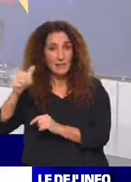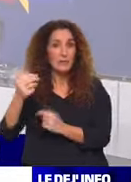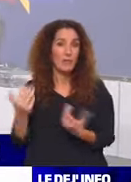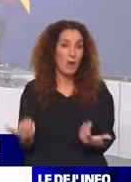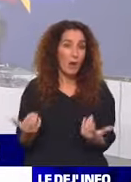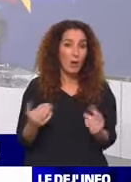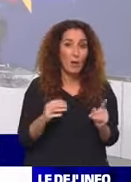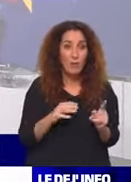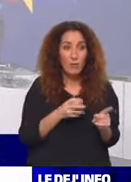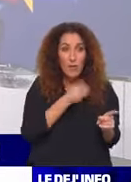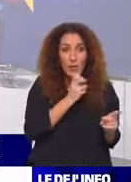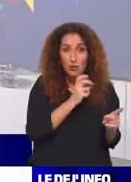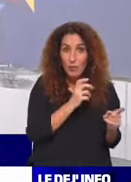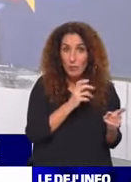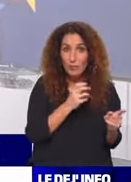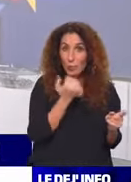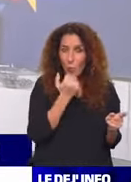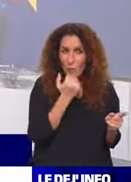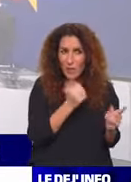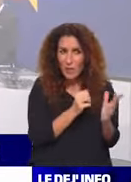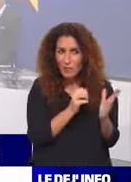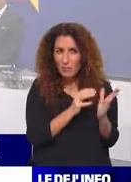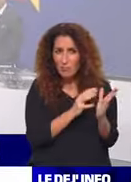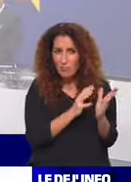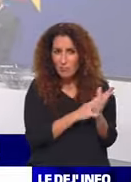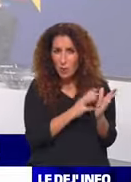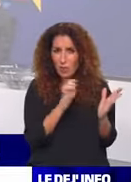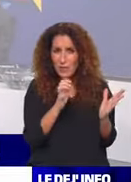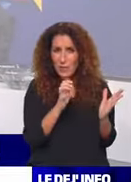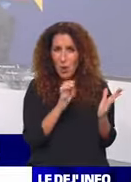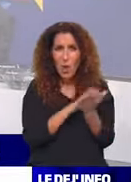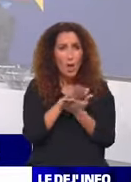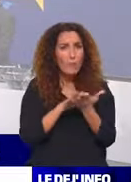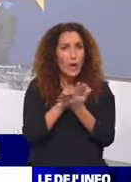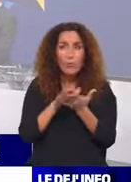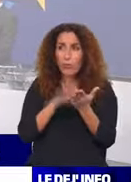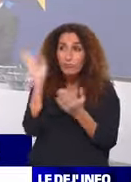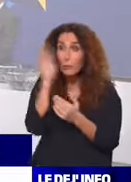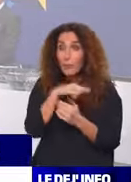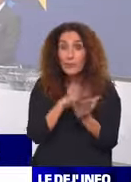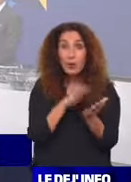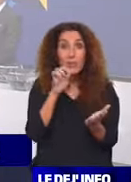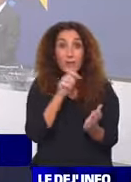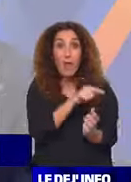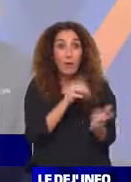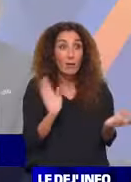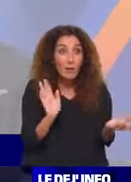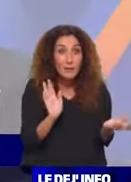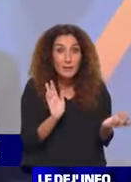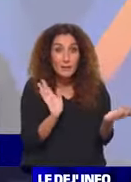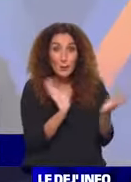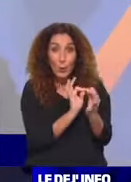Manchester United, me semble-t-il. Voilà. Autant pour nous. On avait oublié Manchester United et on avait un petit peu